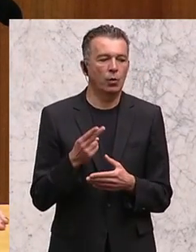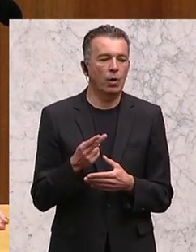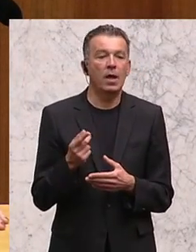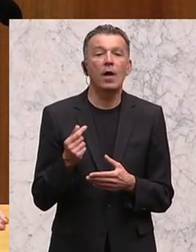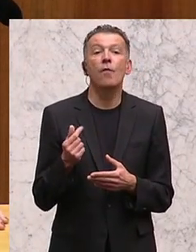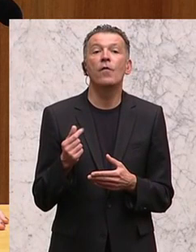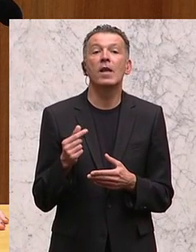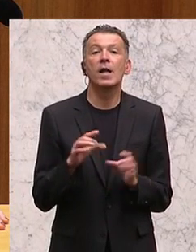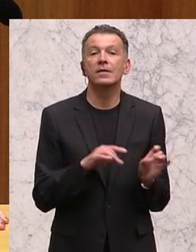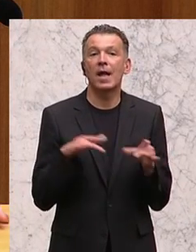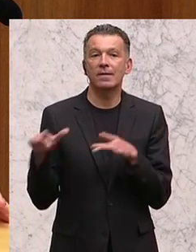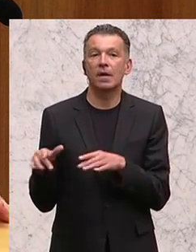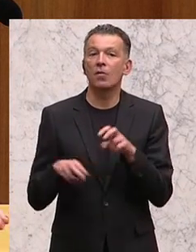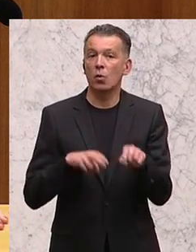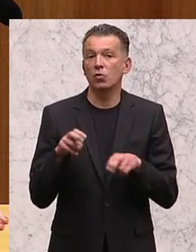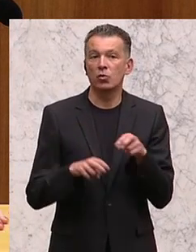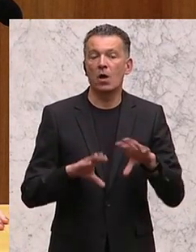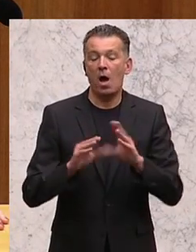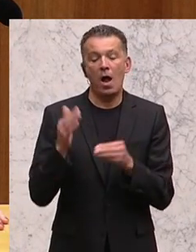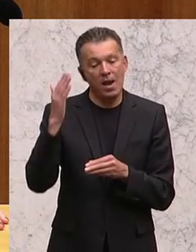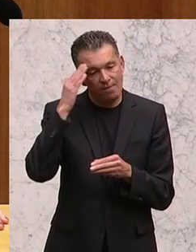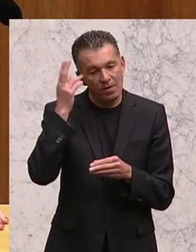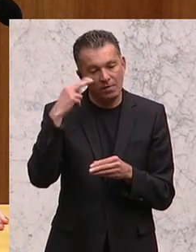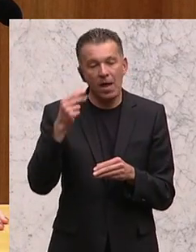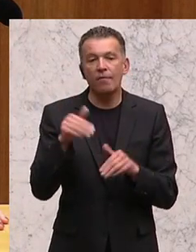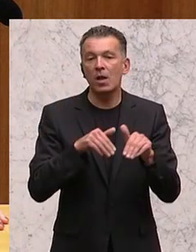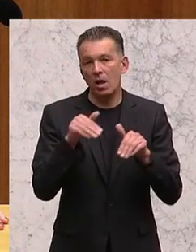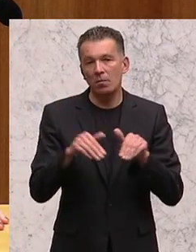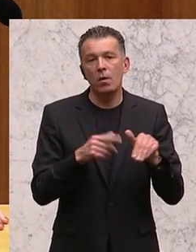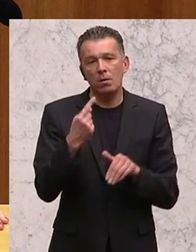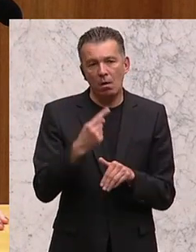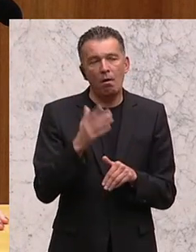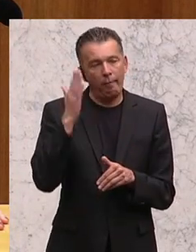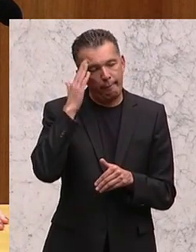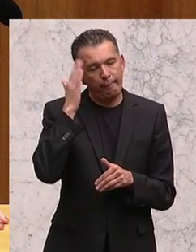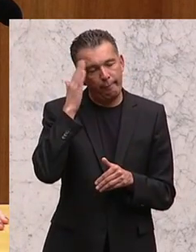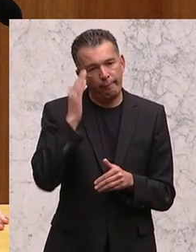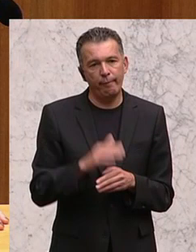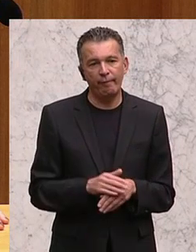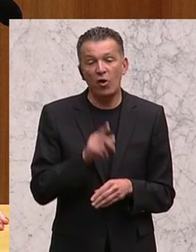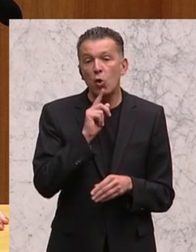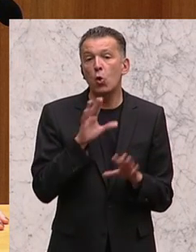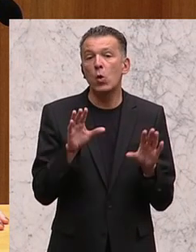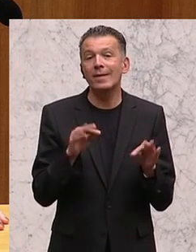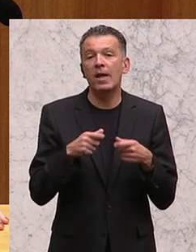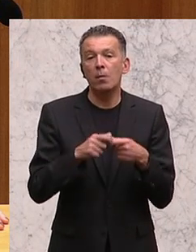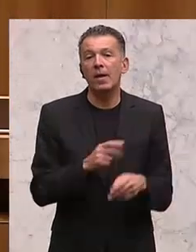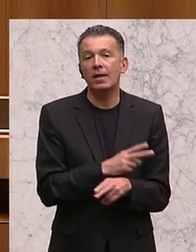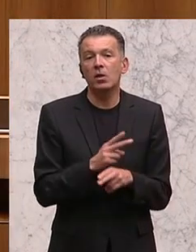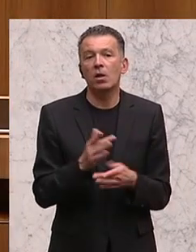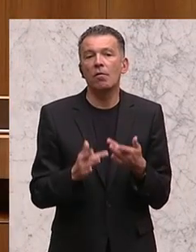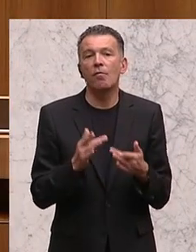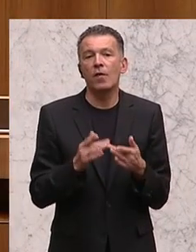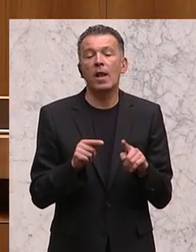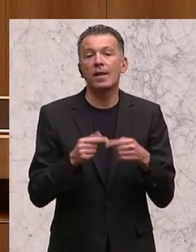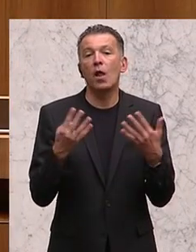Finanztransaktionssteuer. Aber wir wissen alle, und der Herr Finanzminister kann sicher ein Lied davon singen, solange nur zehn Mitgliedstaaten oder vielleicht dann